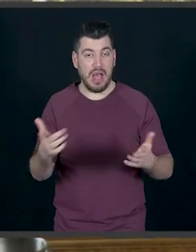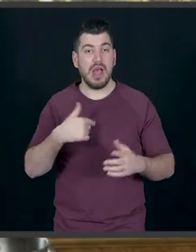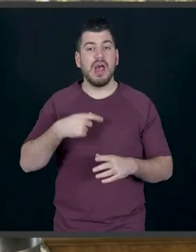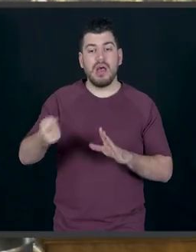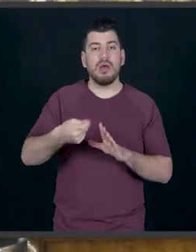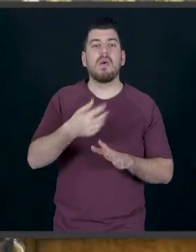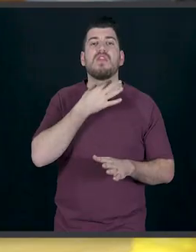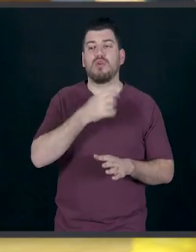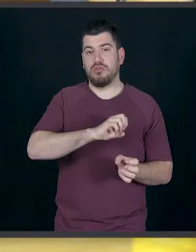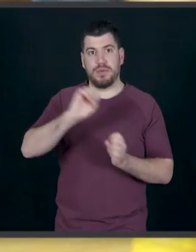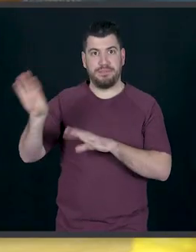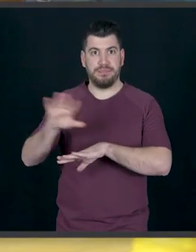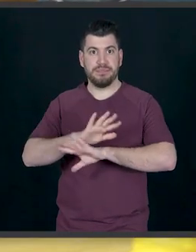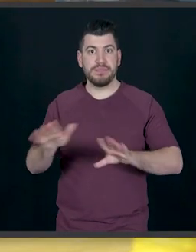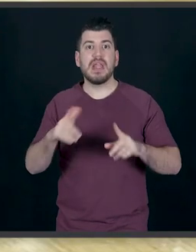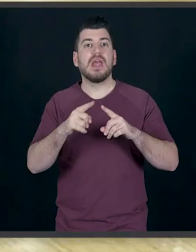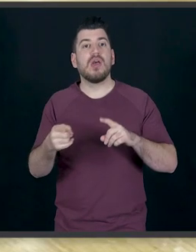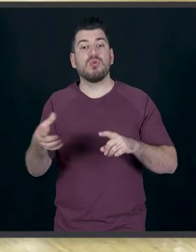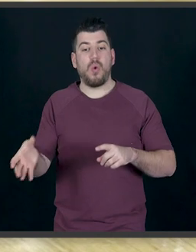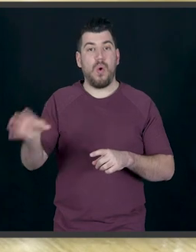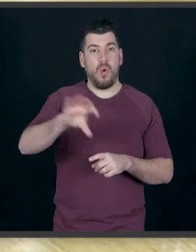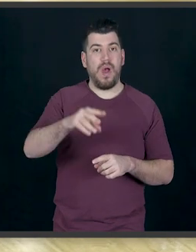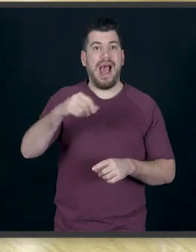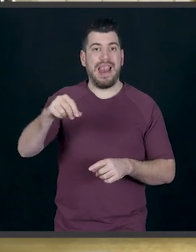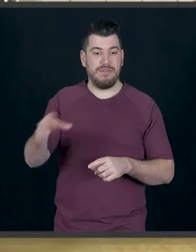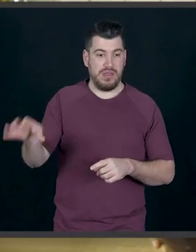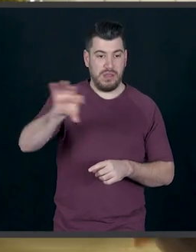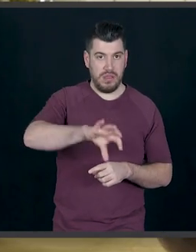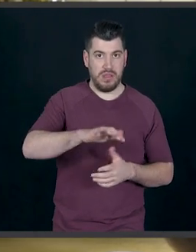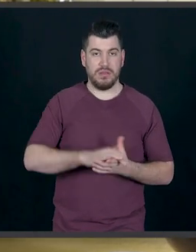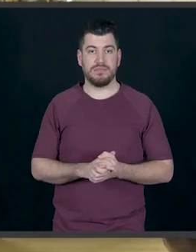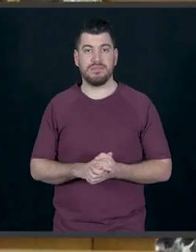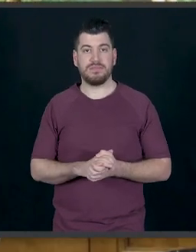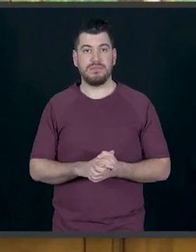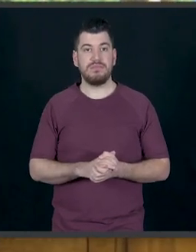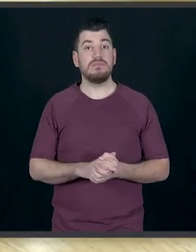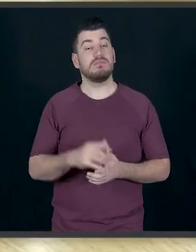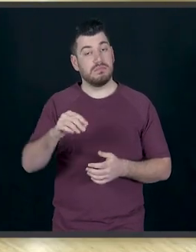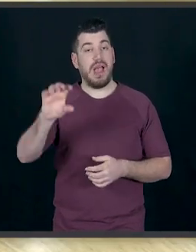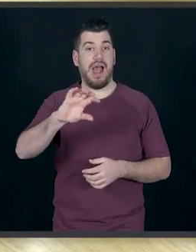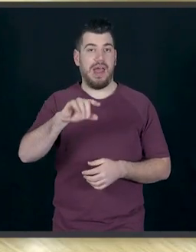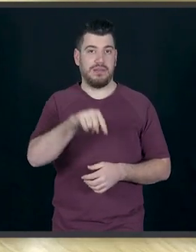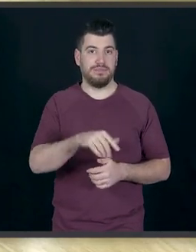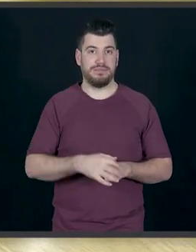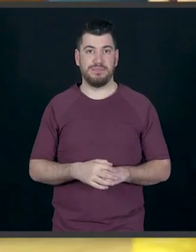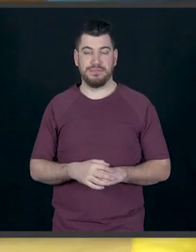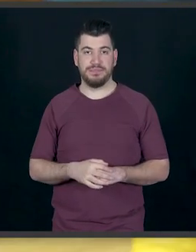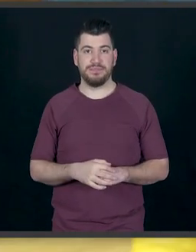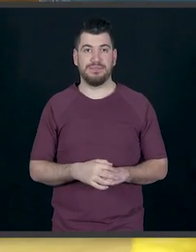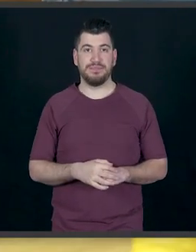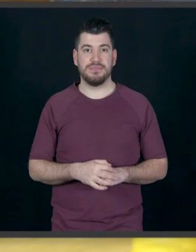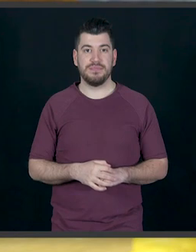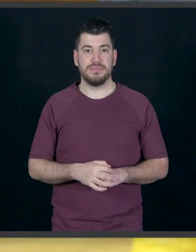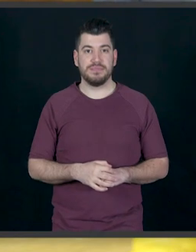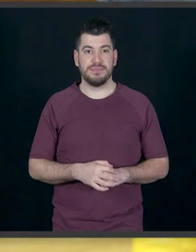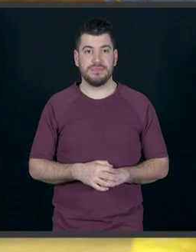δεν το χρειάζουμε άλλο. Θα προσθέσω το υπόλοιπο αλεύρι και ήρθε η ώρα για το αλάτι. Τώρα μπορώ να βάλω και το αλάτι.